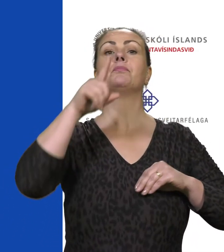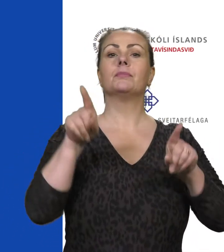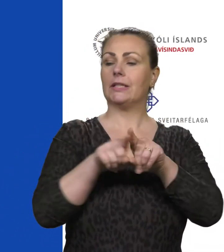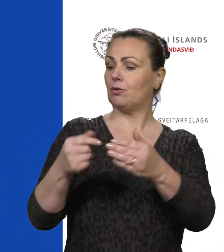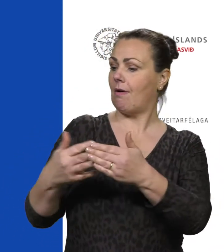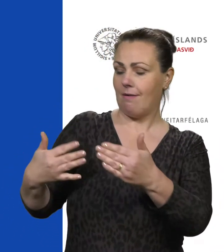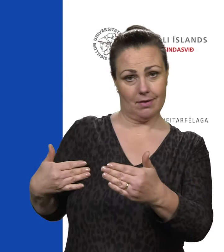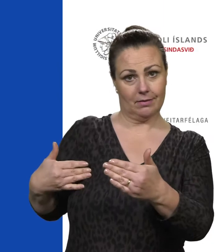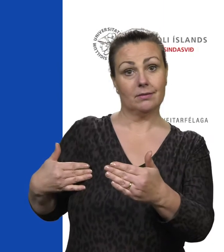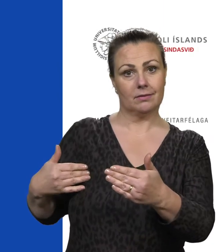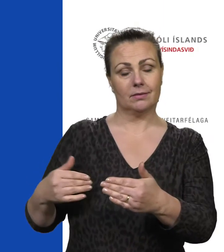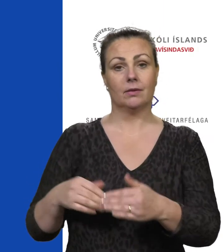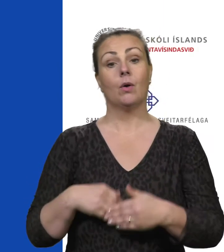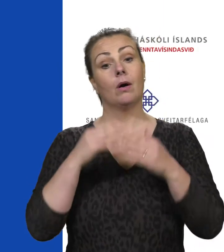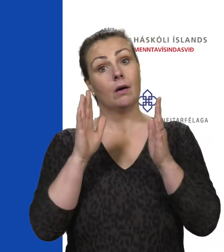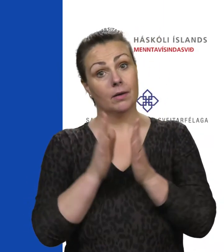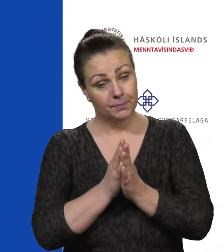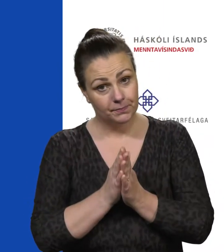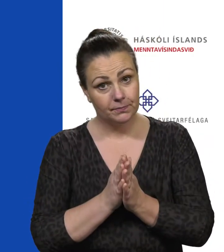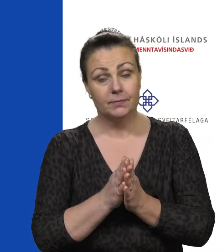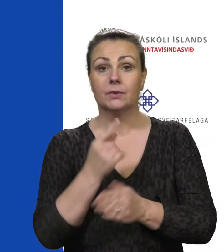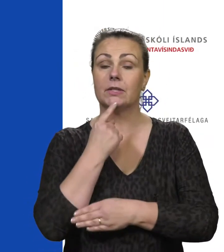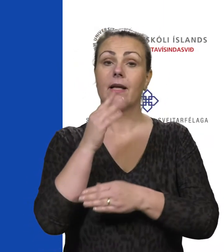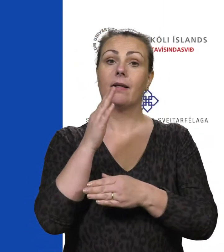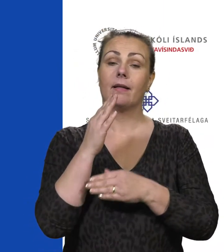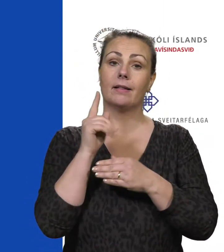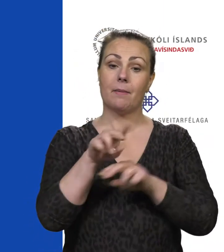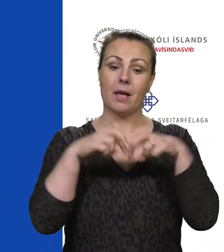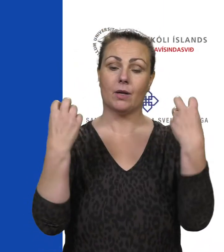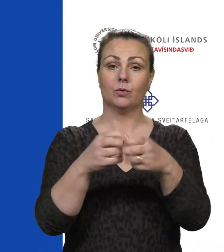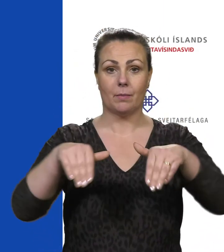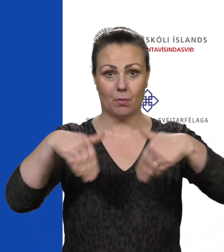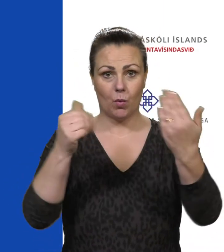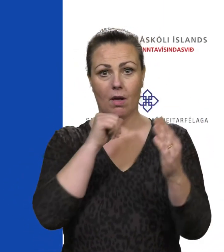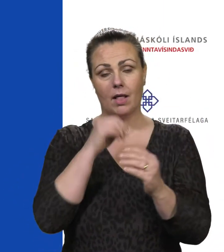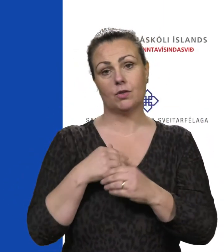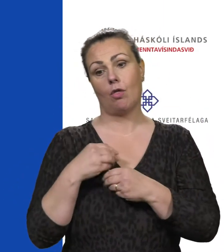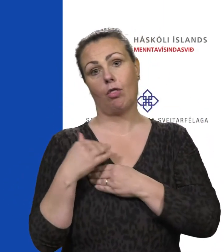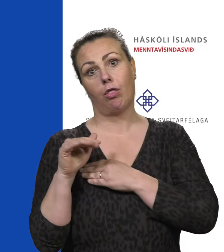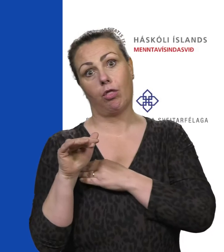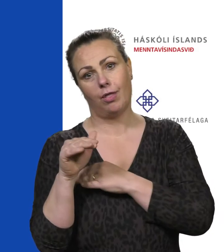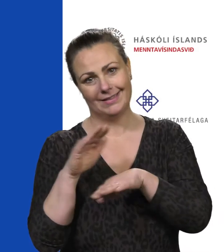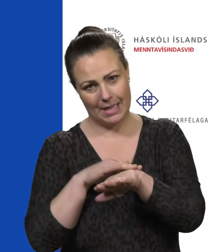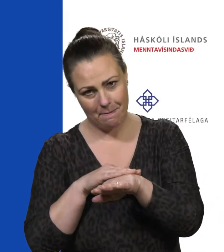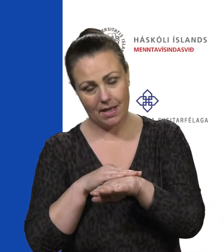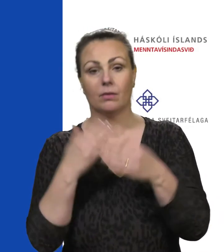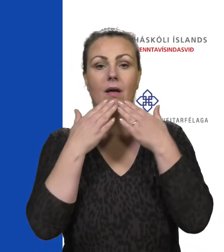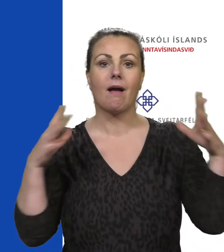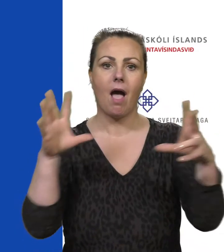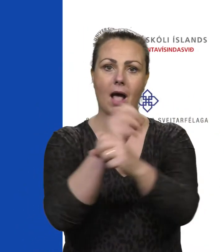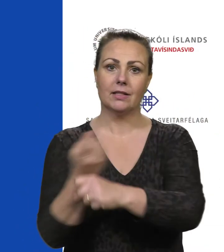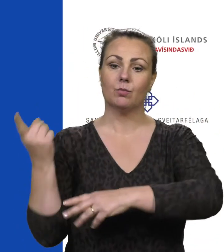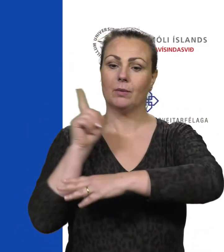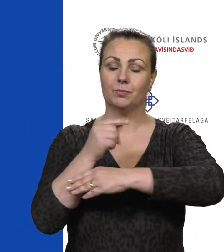ástandur ynga til. Og með þeim orðum ætla ég að slíta þessar ástafnu aðeins einu tíman og þakka öllum þau fjölmörgu sem hér lögðu